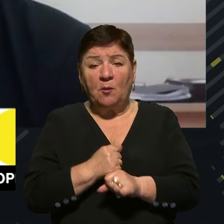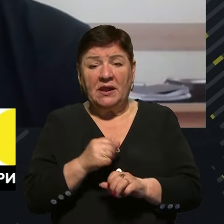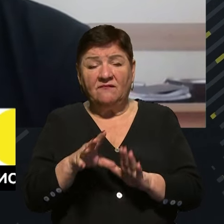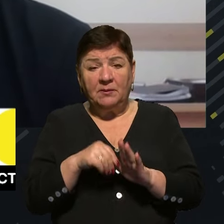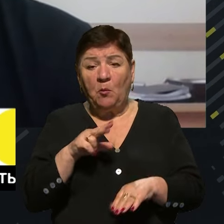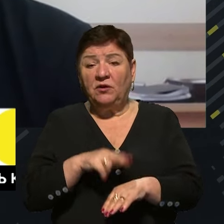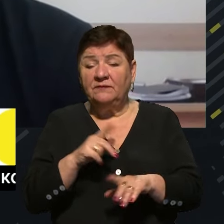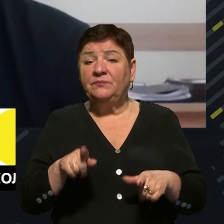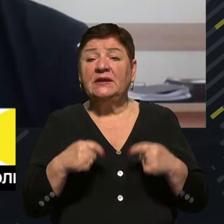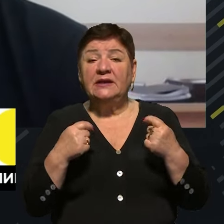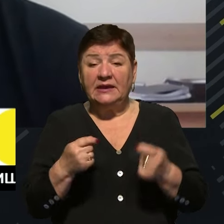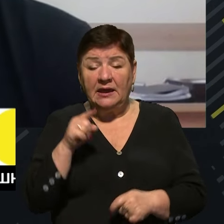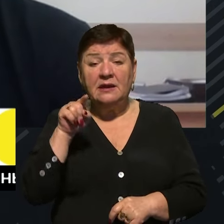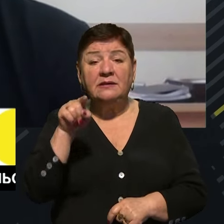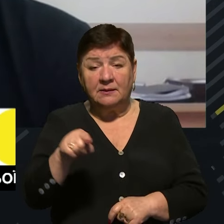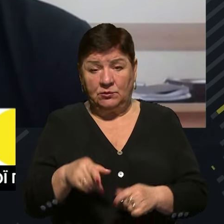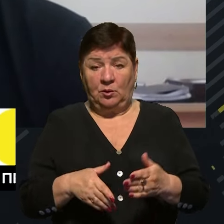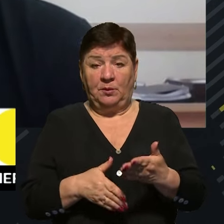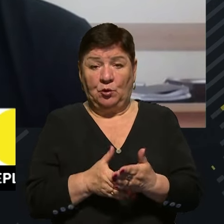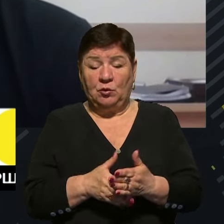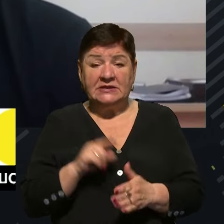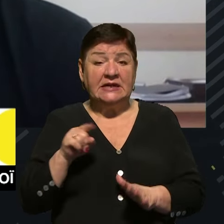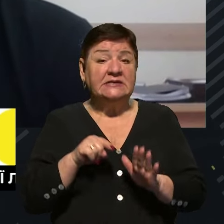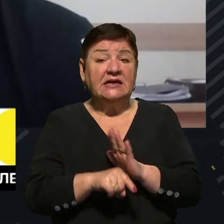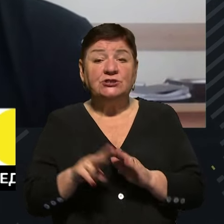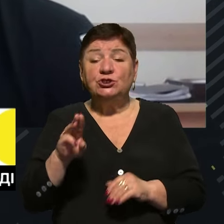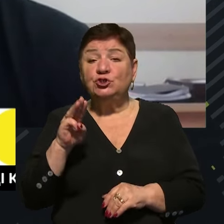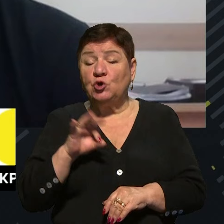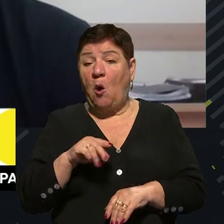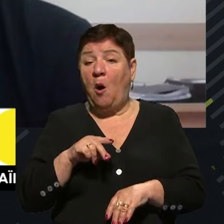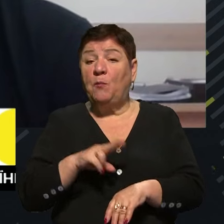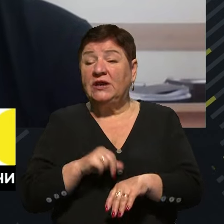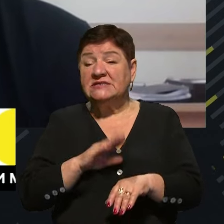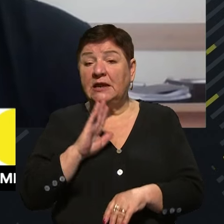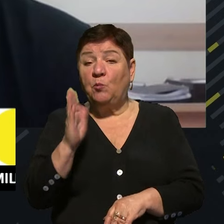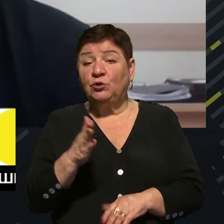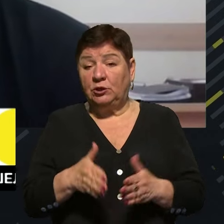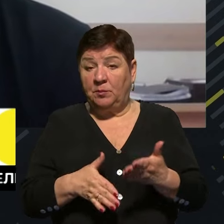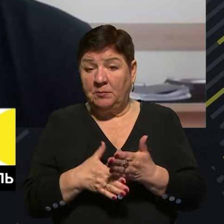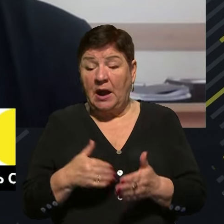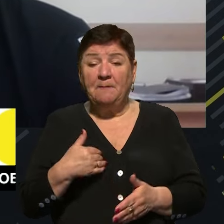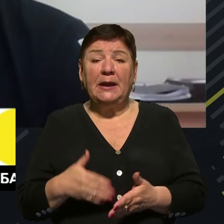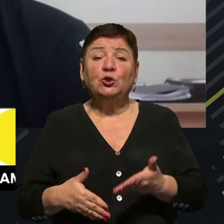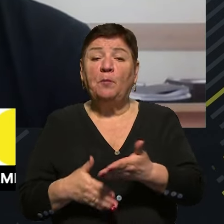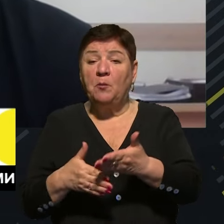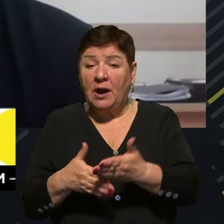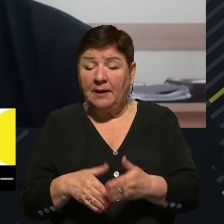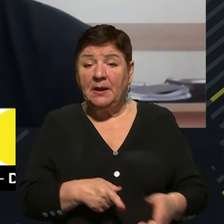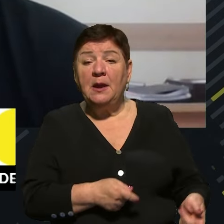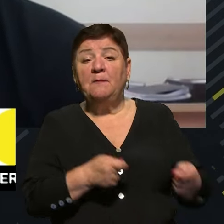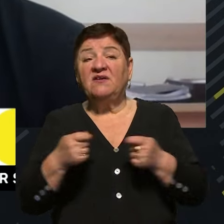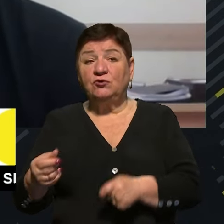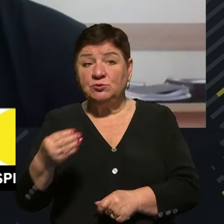поліція надає їм допомогу. Тобто це не значить, що поліція не буде їм допомагати. Ми все ж допомагаємо їм, ми привозимо